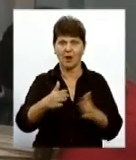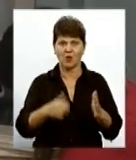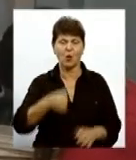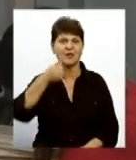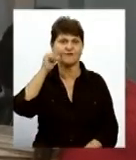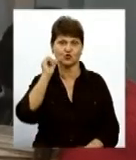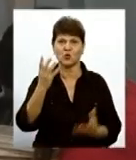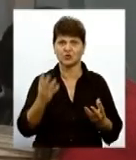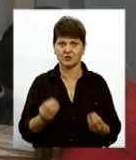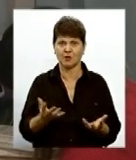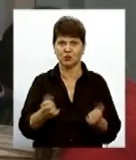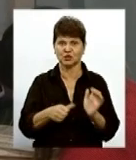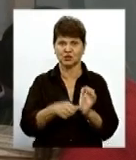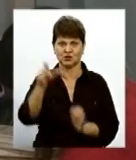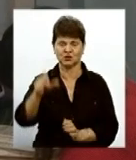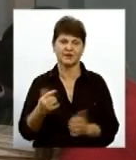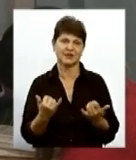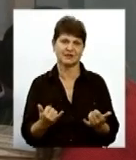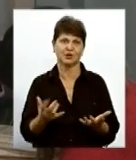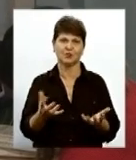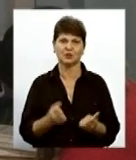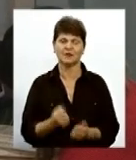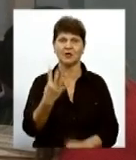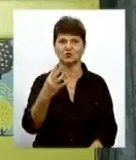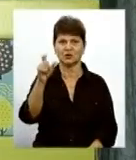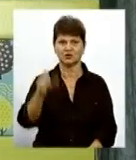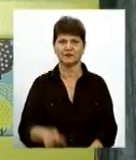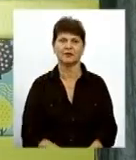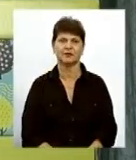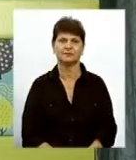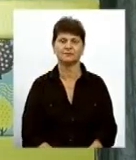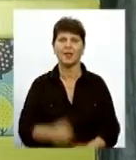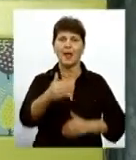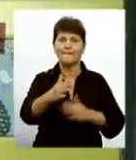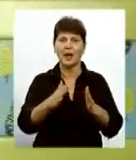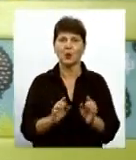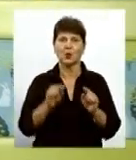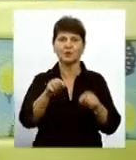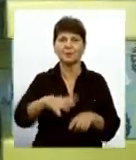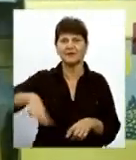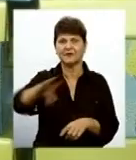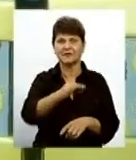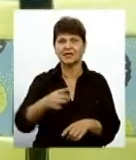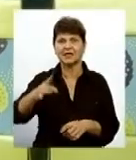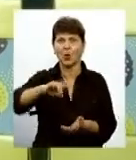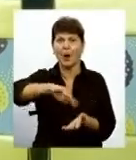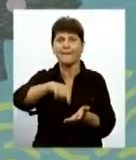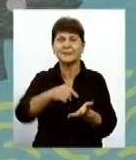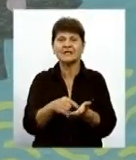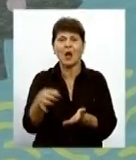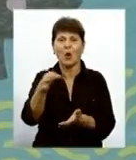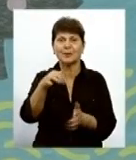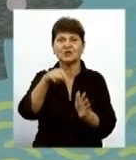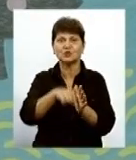вчорашній день отримали 6 чоловік і от сьогодні отримали 4 чоловіка Пакунки надійшли в усі райони та міста обласного значення